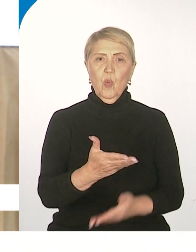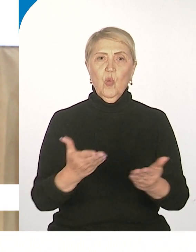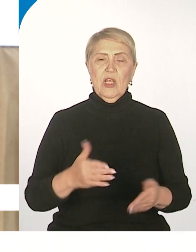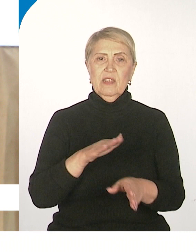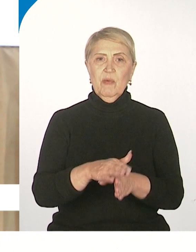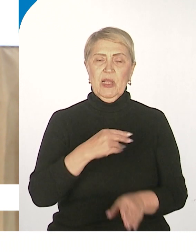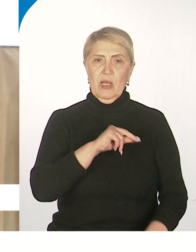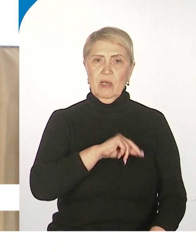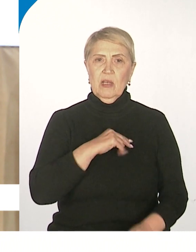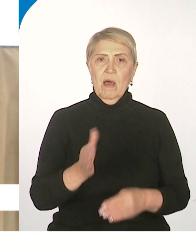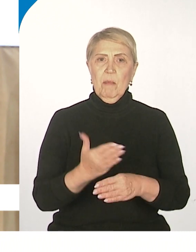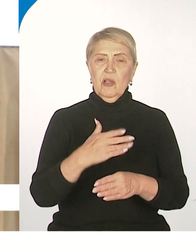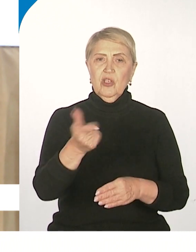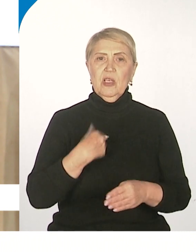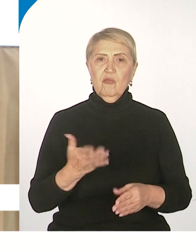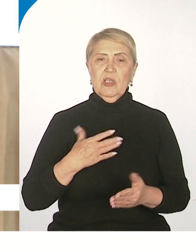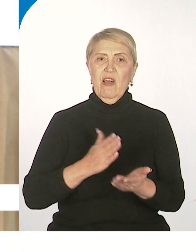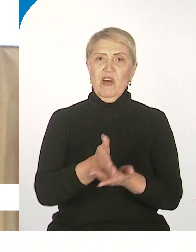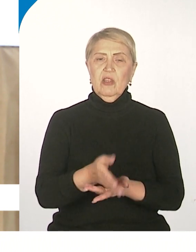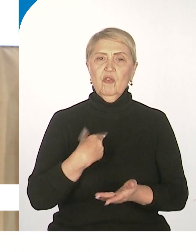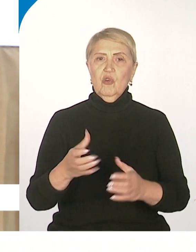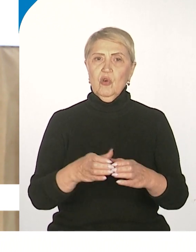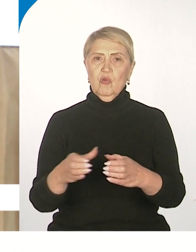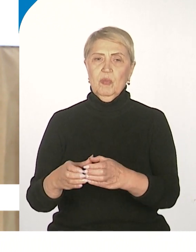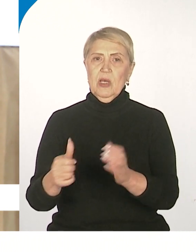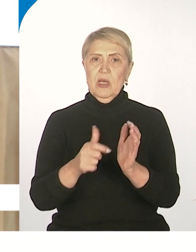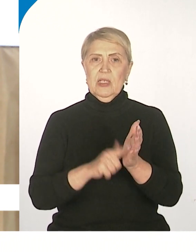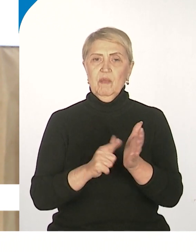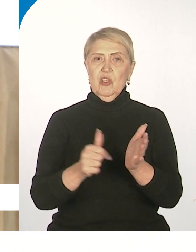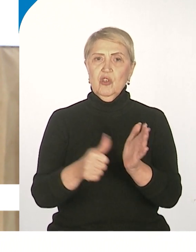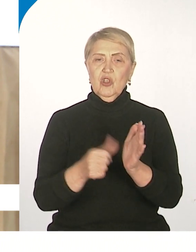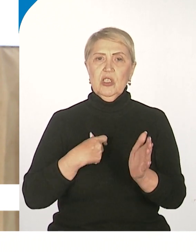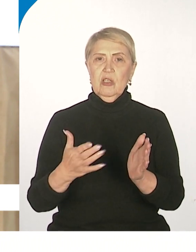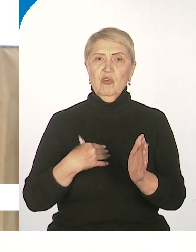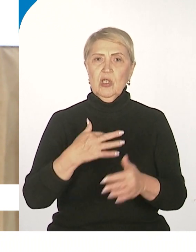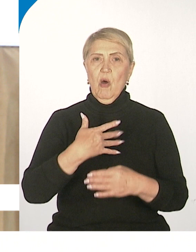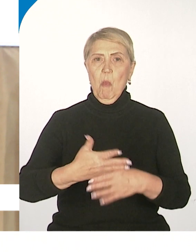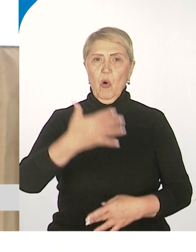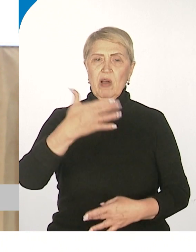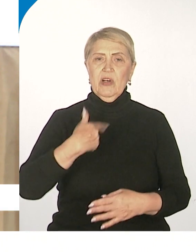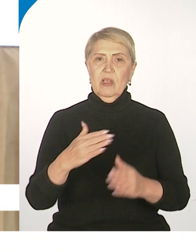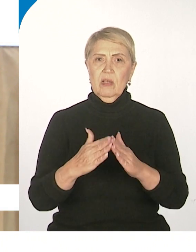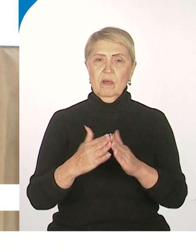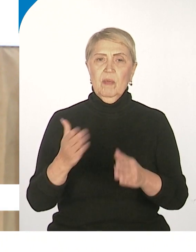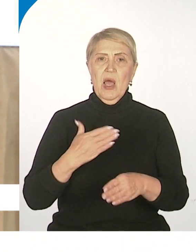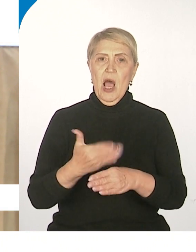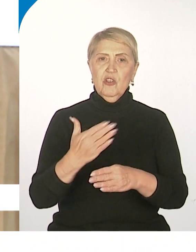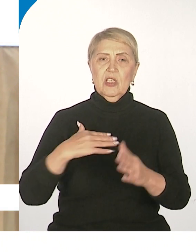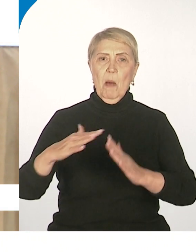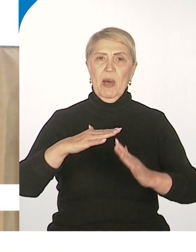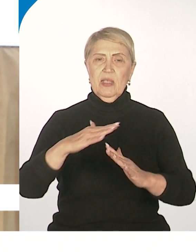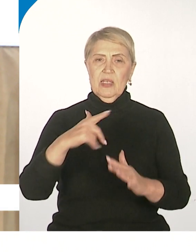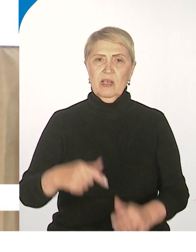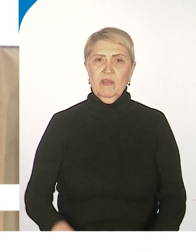работы по очистке входных групп на 1276 многоквартирных домах. Очистка подъездов к площадкам для